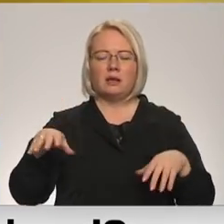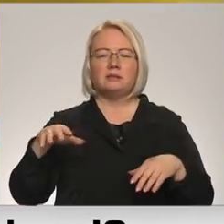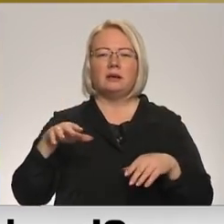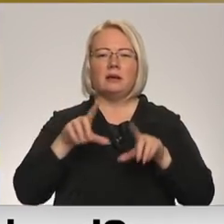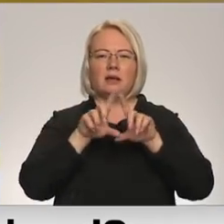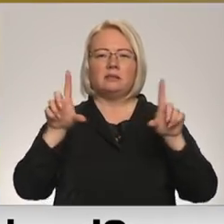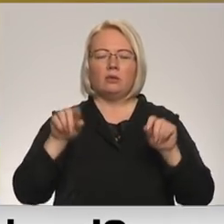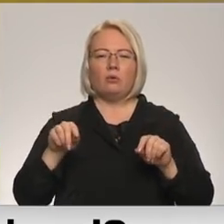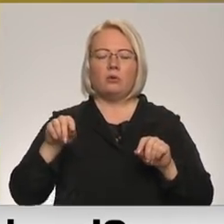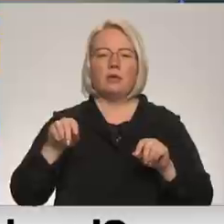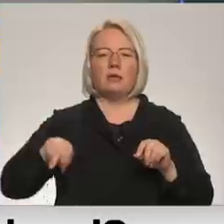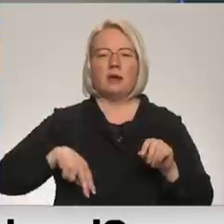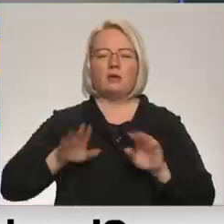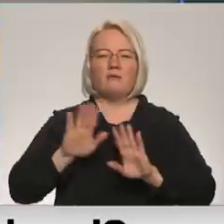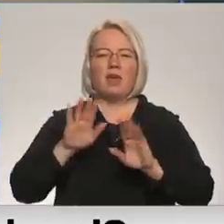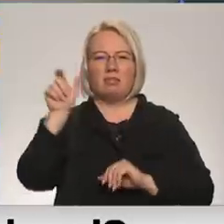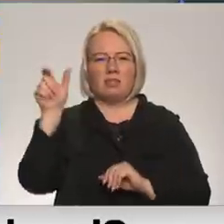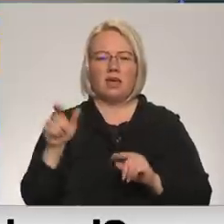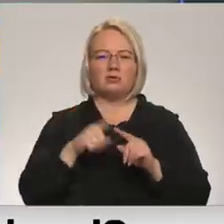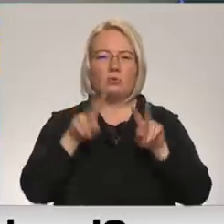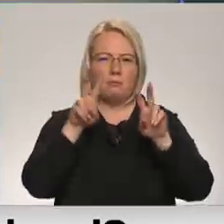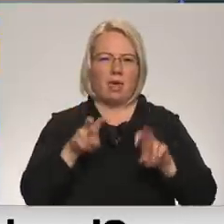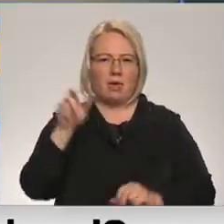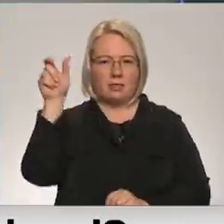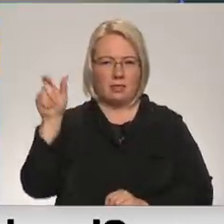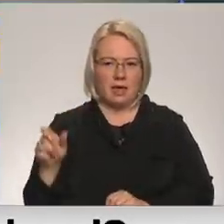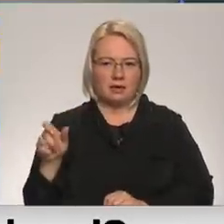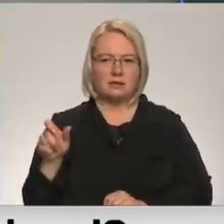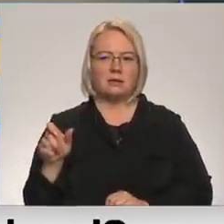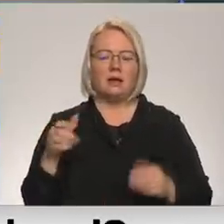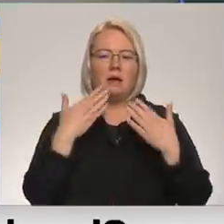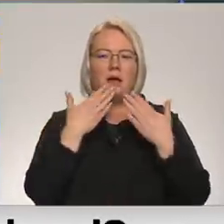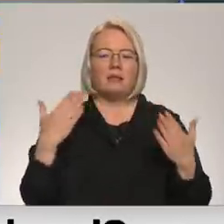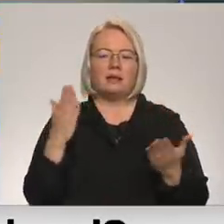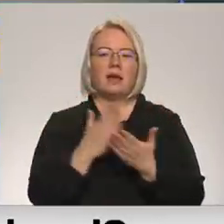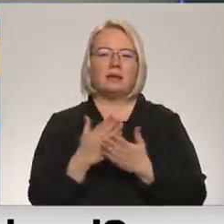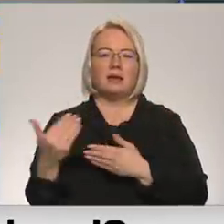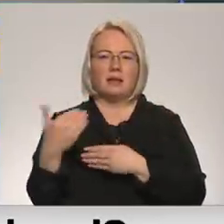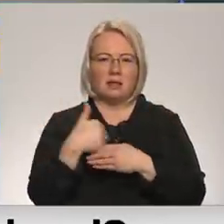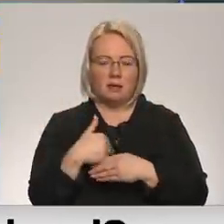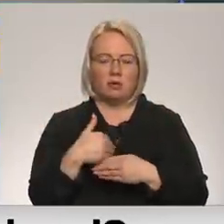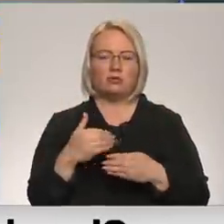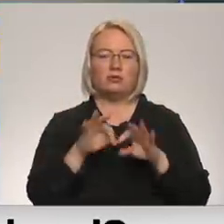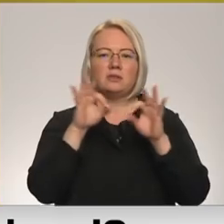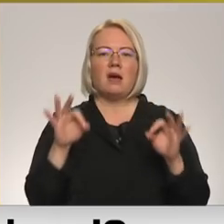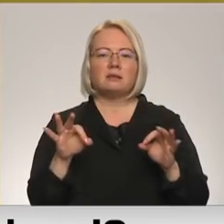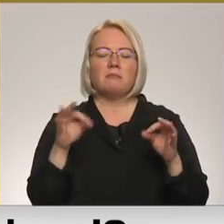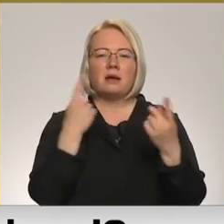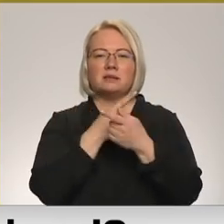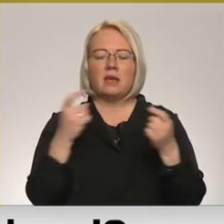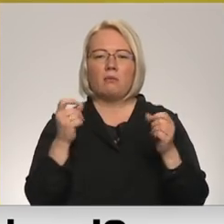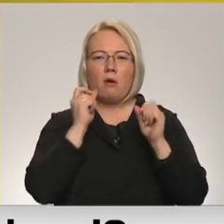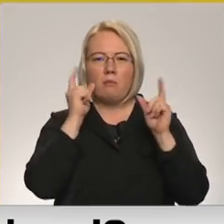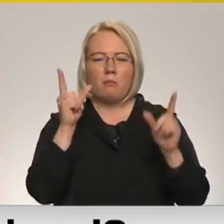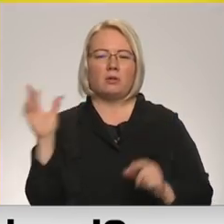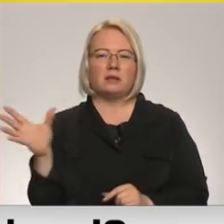un pētnieks Kārlis Bukauskas. Sveicināti! Labdien! Paldies, esi šodien pie mums. Sāksim ar šīm ziņām, ar ko pamodāmies visi